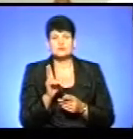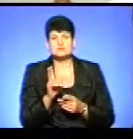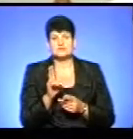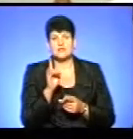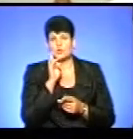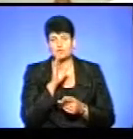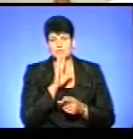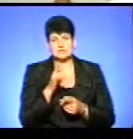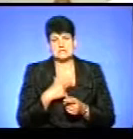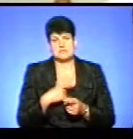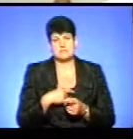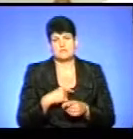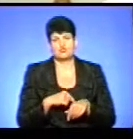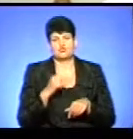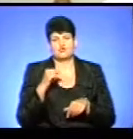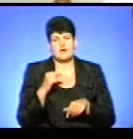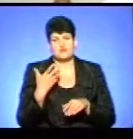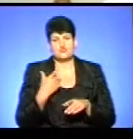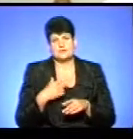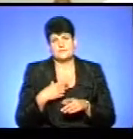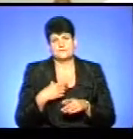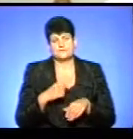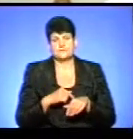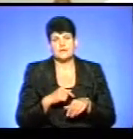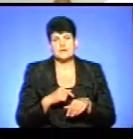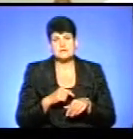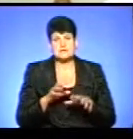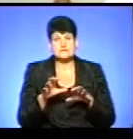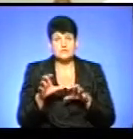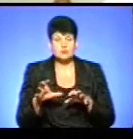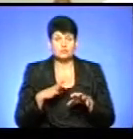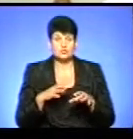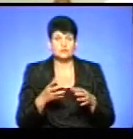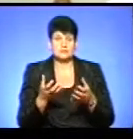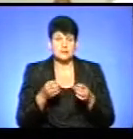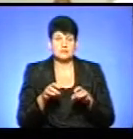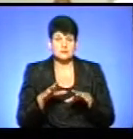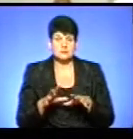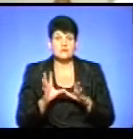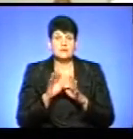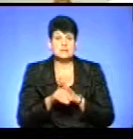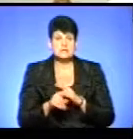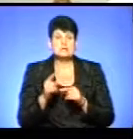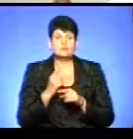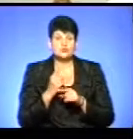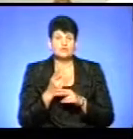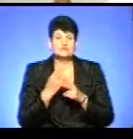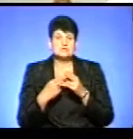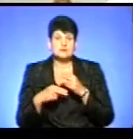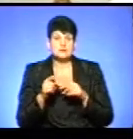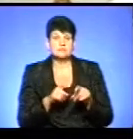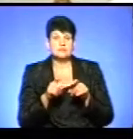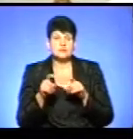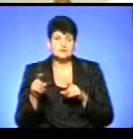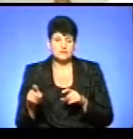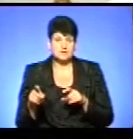комфортно себе почувають звірі. Тому було прийнято рішення, що вести заборону на такі цирки, на такі пересувані звіринці.